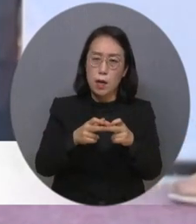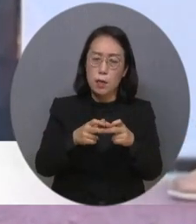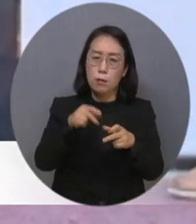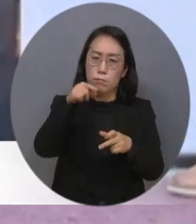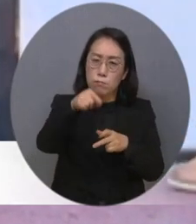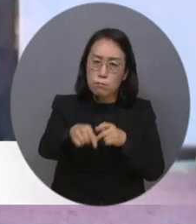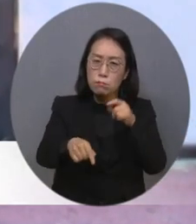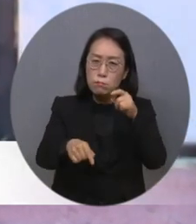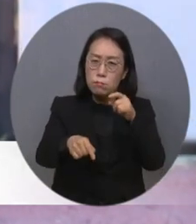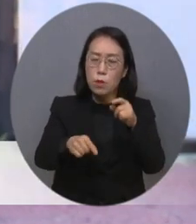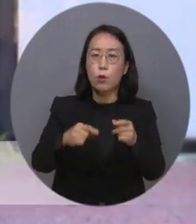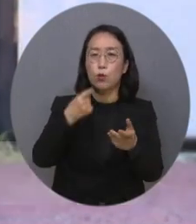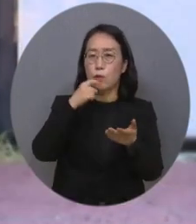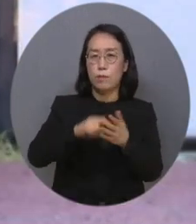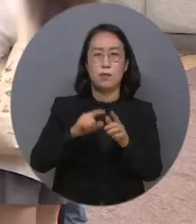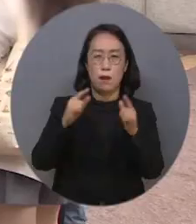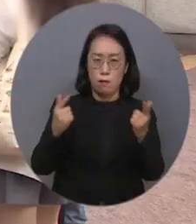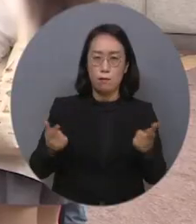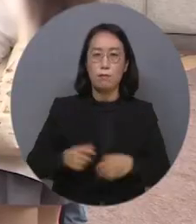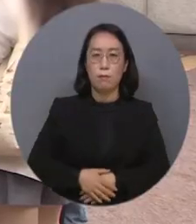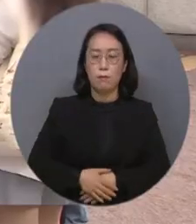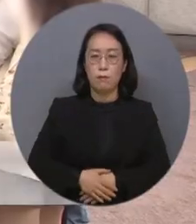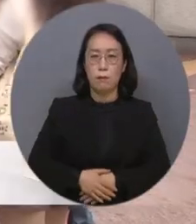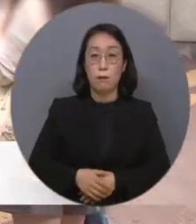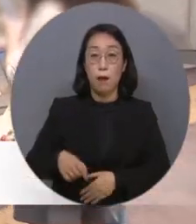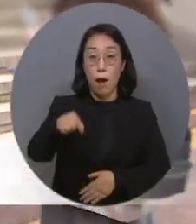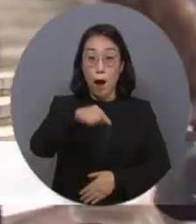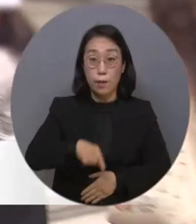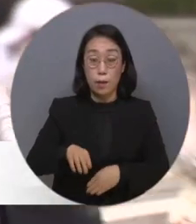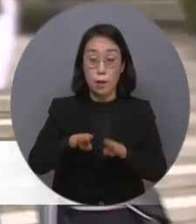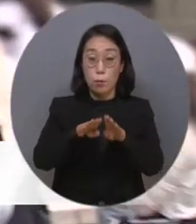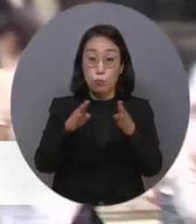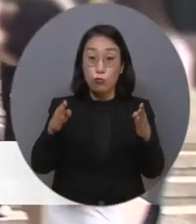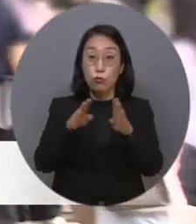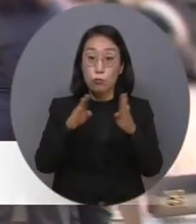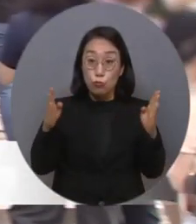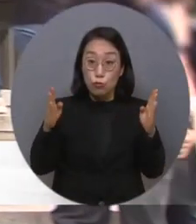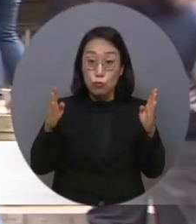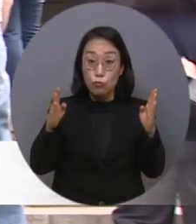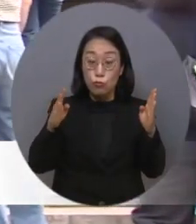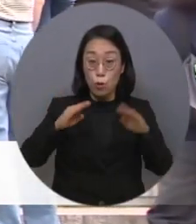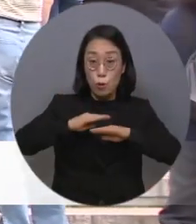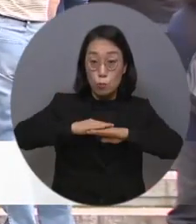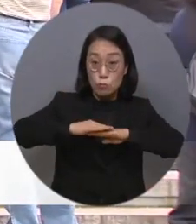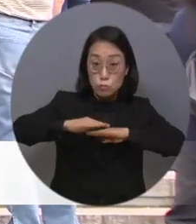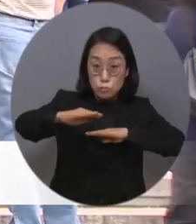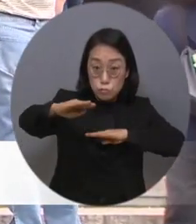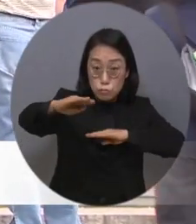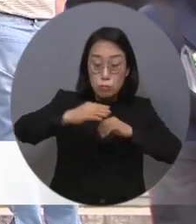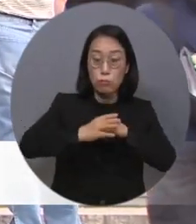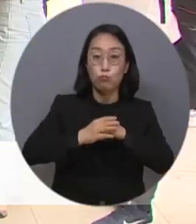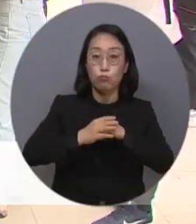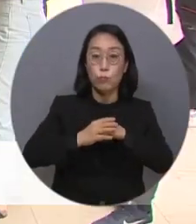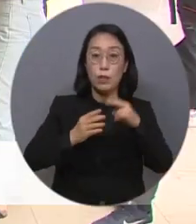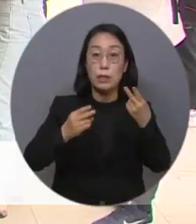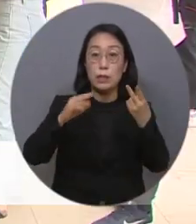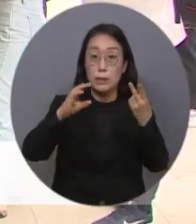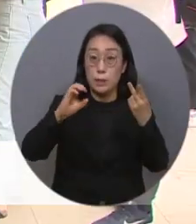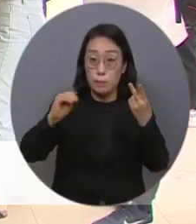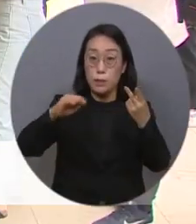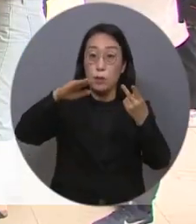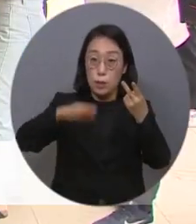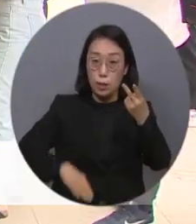쉽지 않은 것으로 나타났습니다. 경기장 주출입구 접근노의 경우 단차는 2cm 이하로 기준에